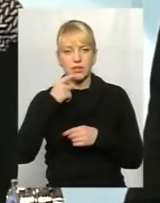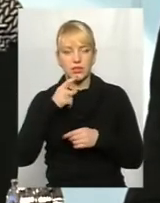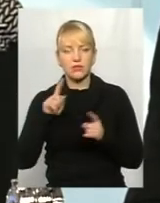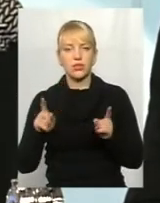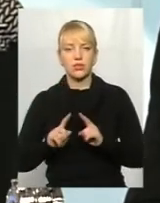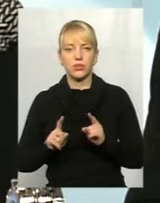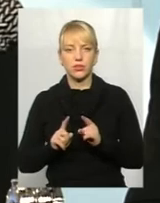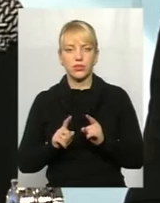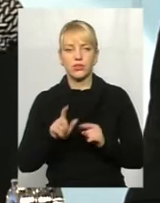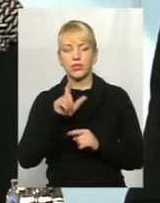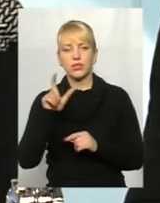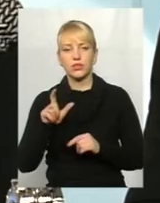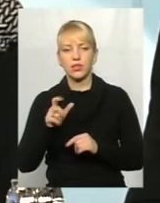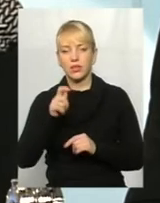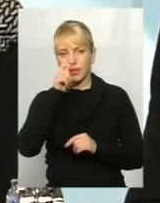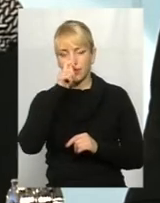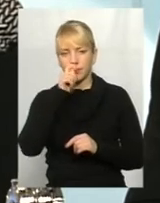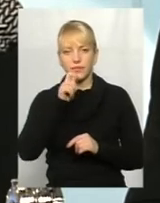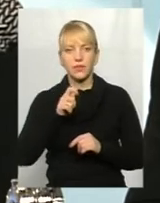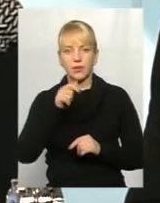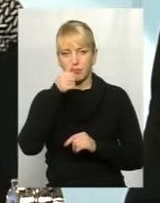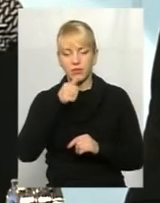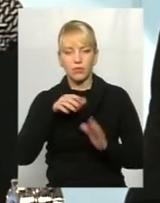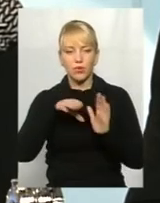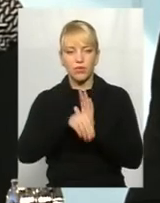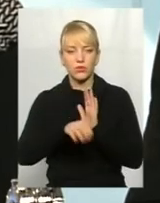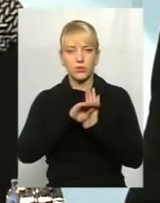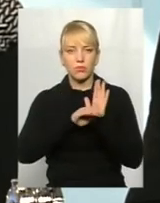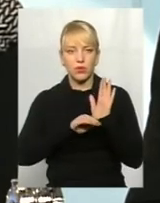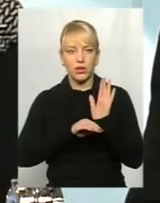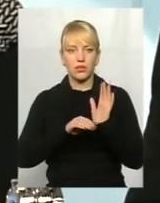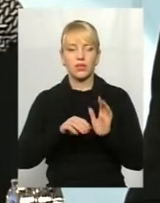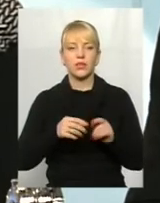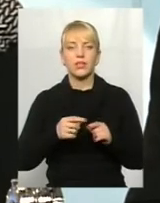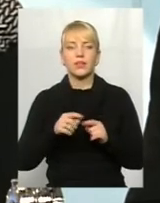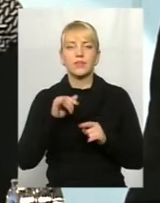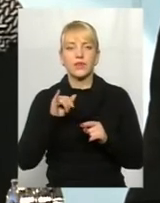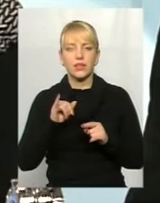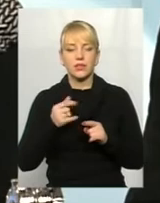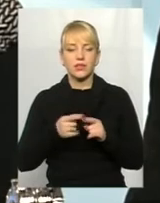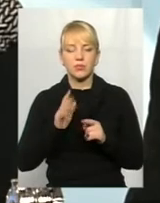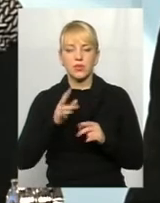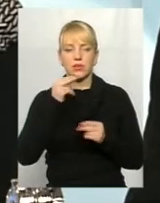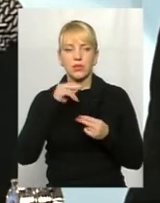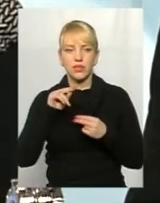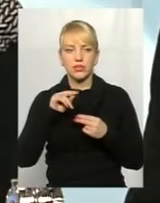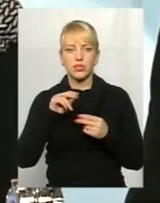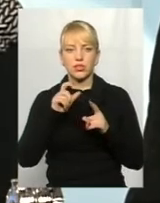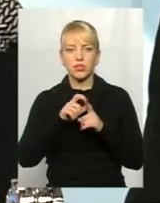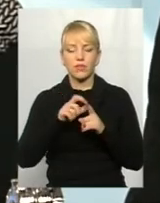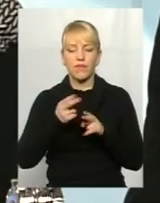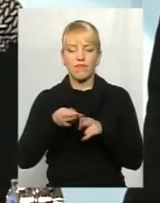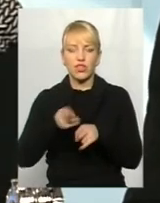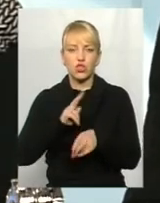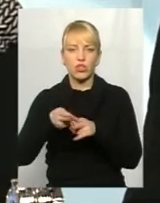що з квітня місяця впроваджується програма реімбурсації. Є набагато краще українське слово відшкодування.